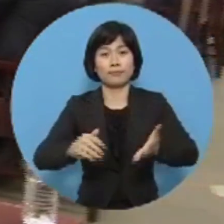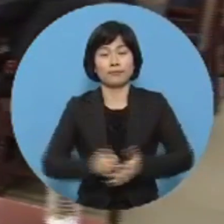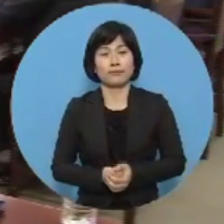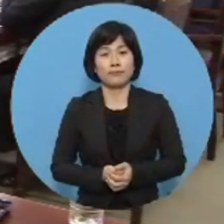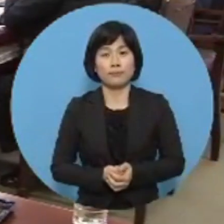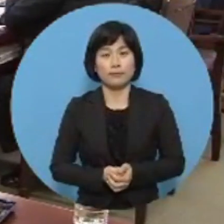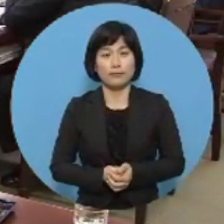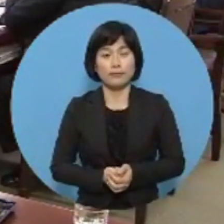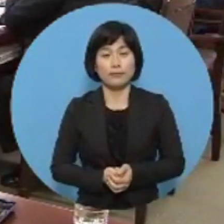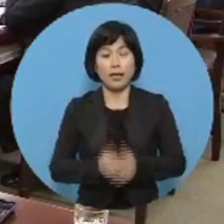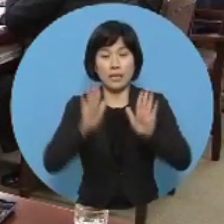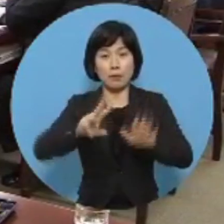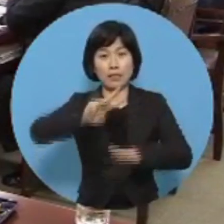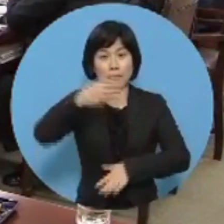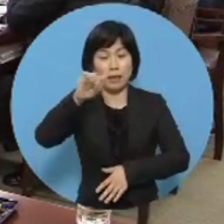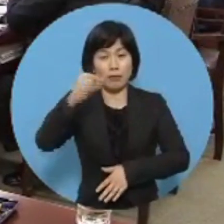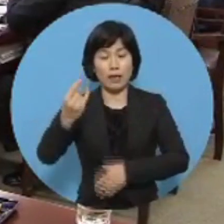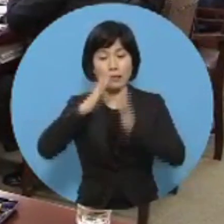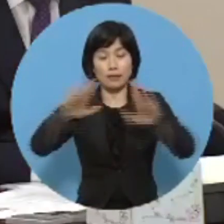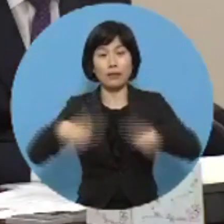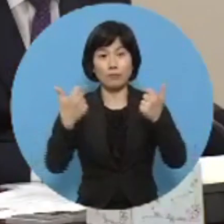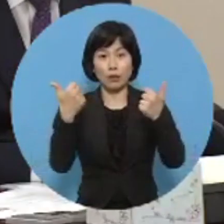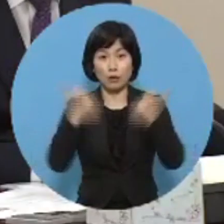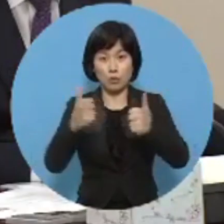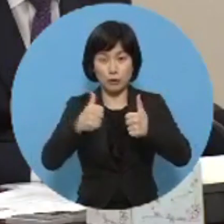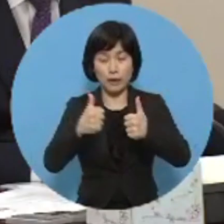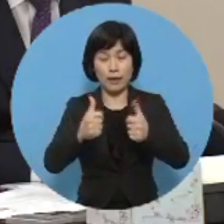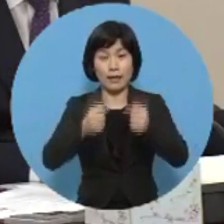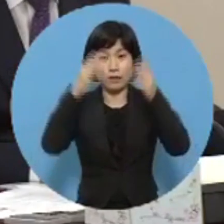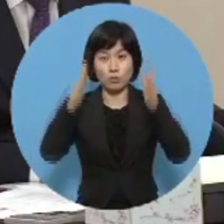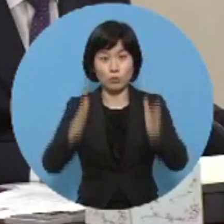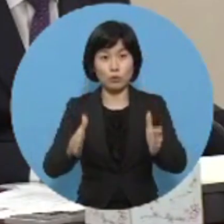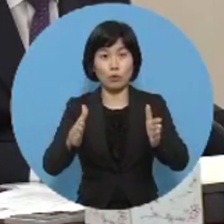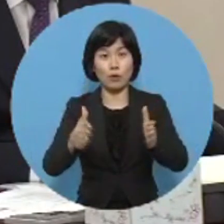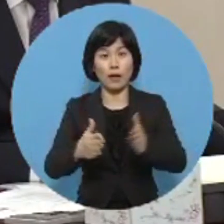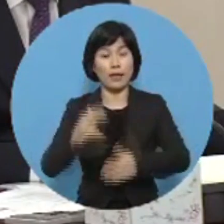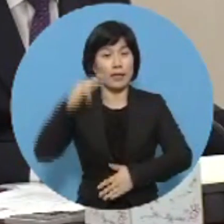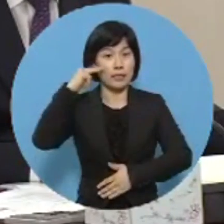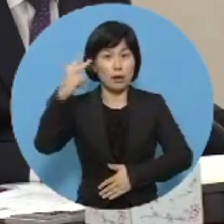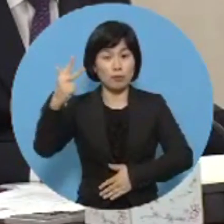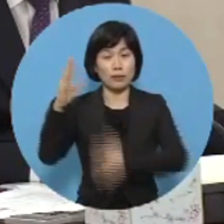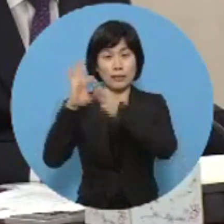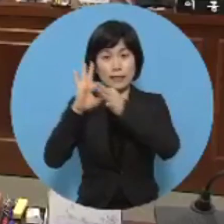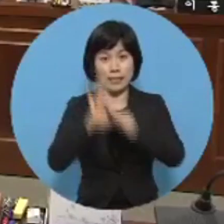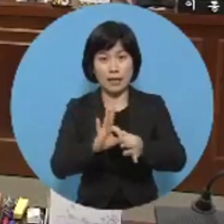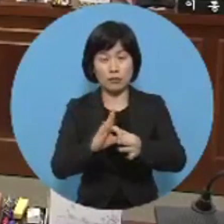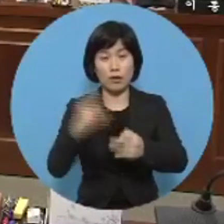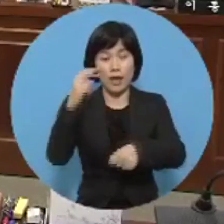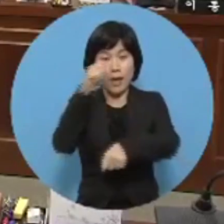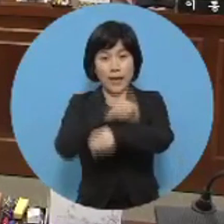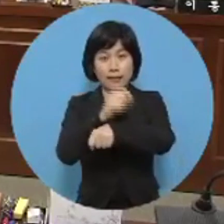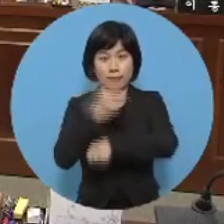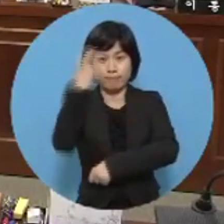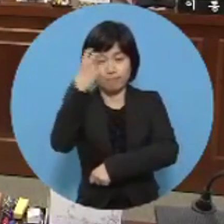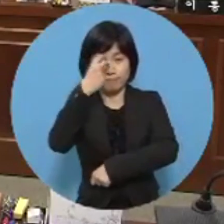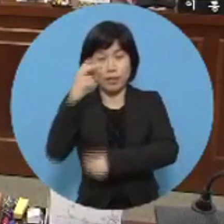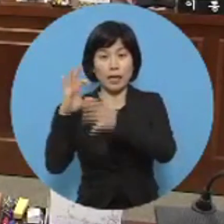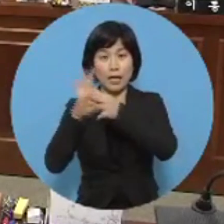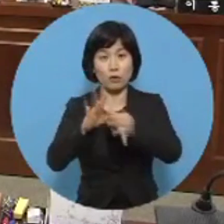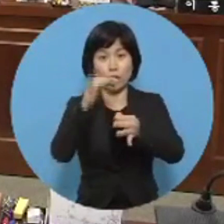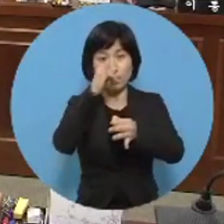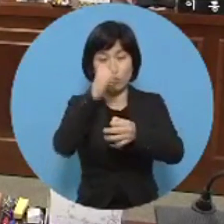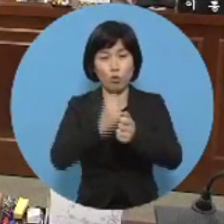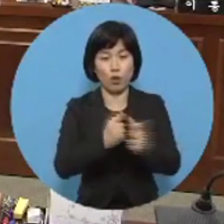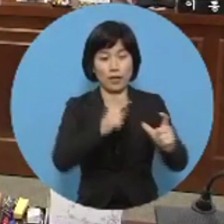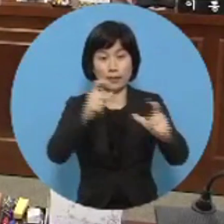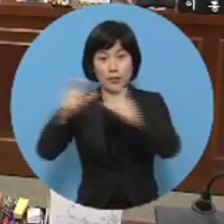이번 제300회 전라남도의 정례회 기간 중 다음 주에는 계속해서 행정사무감사가 이어지고 상임위별로